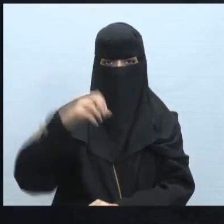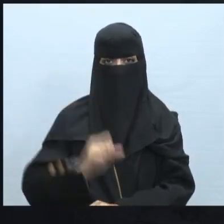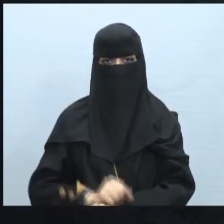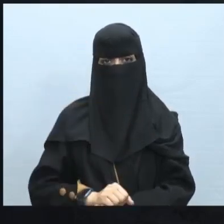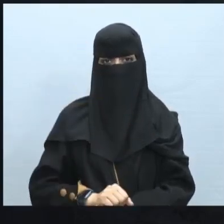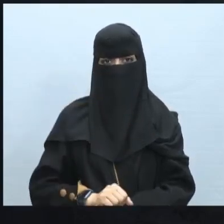وبركاته شكرا